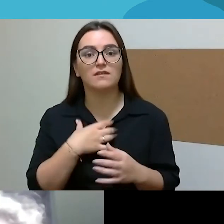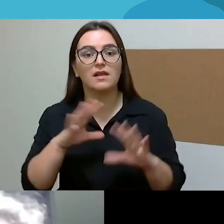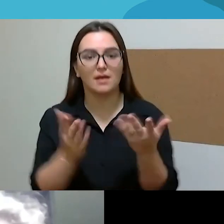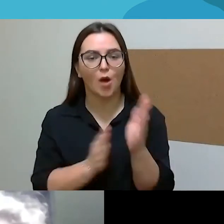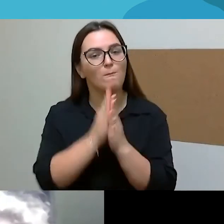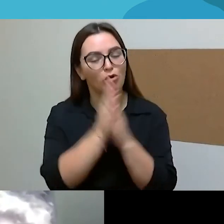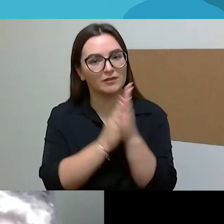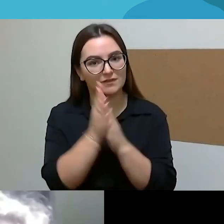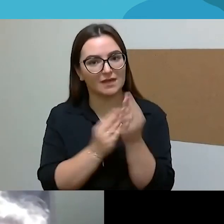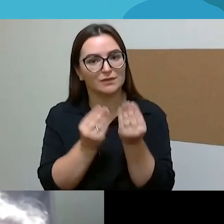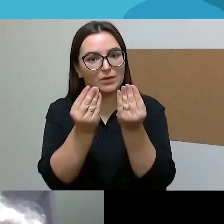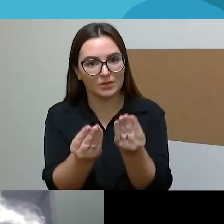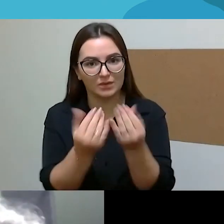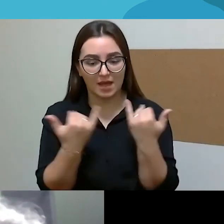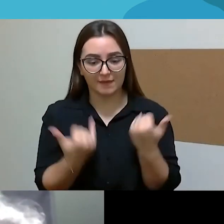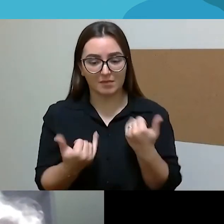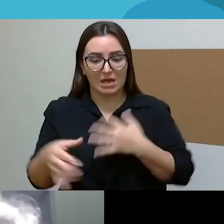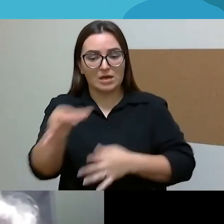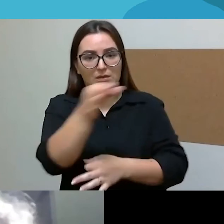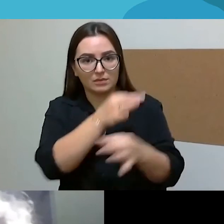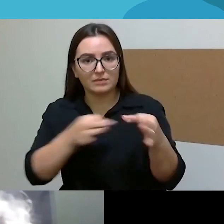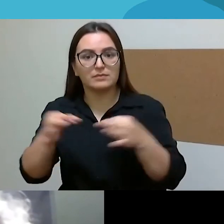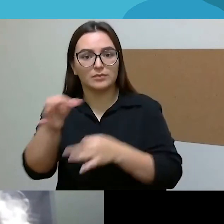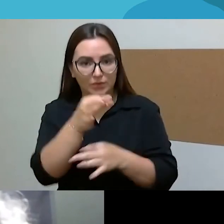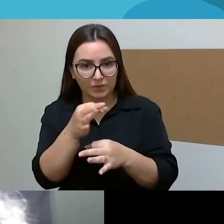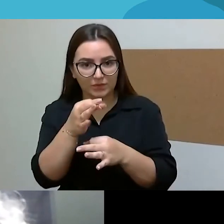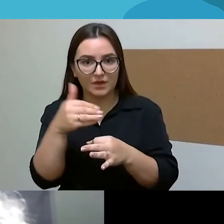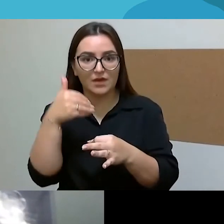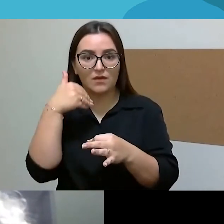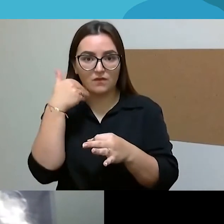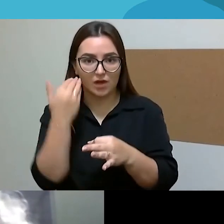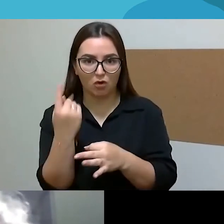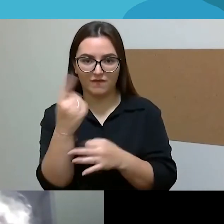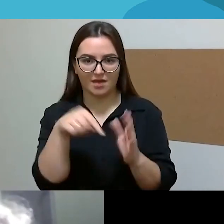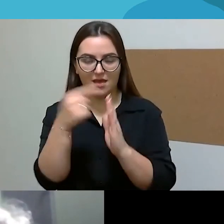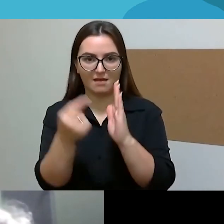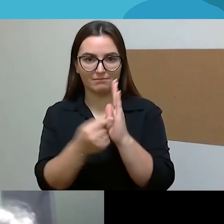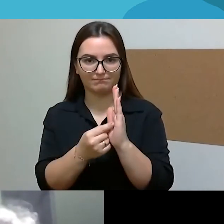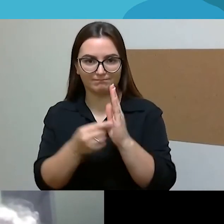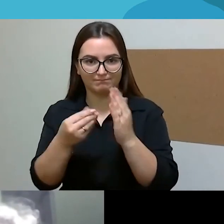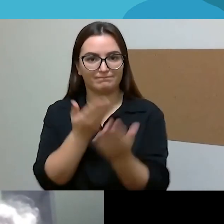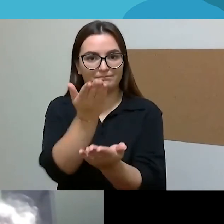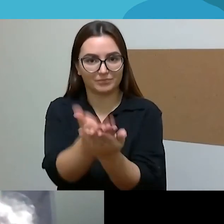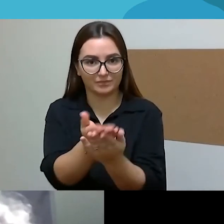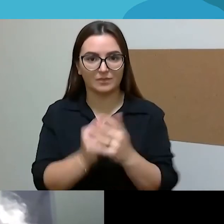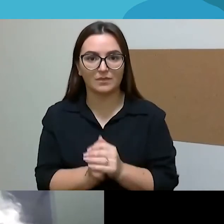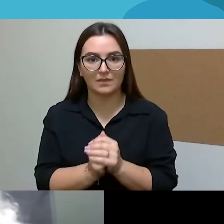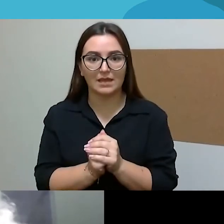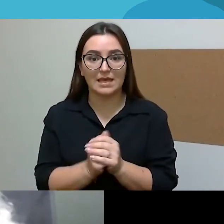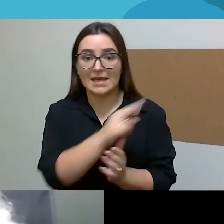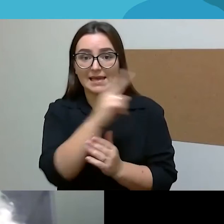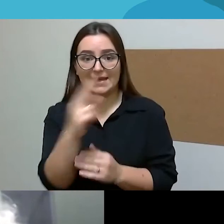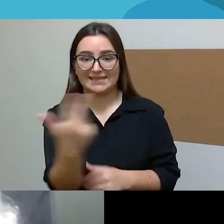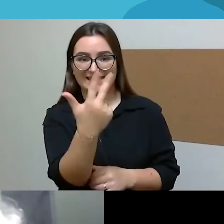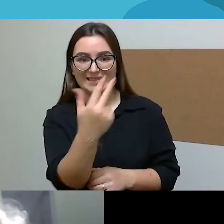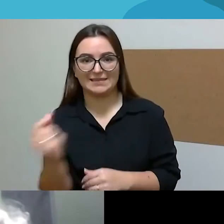sakyčiau. Aš mūsų pokalbio metu užduosiu vieną su mūsų pokalbių susijusi klausimą ir pirmi trys atsakius sieji